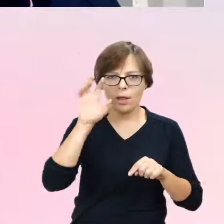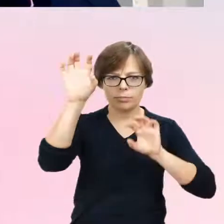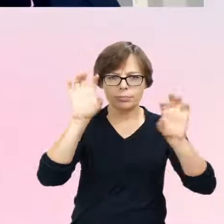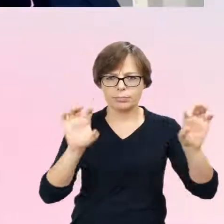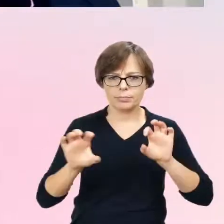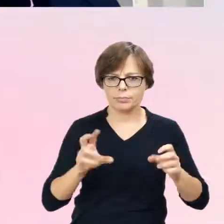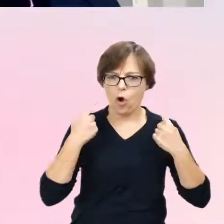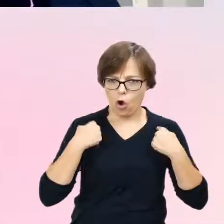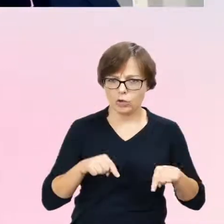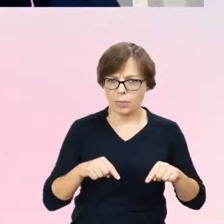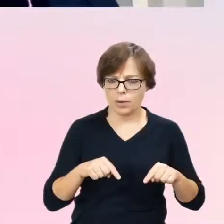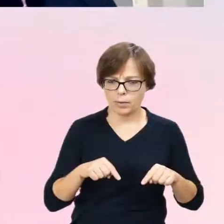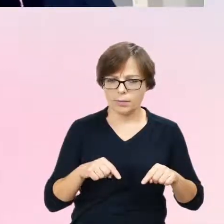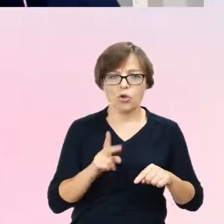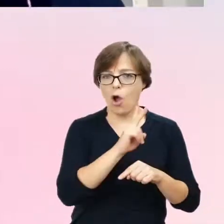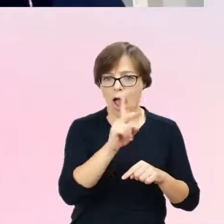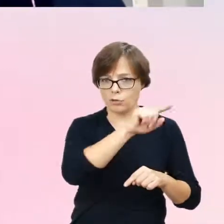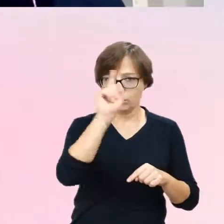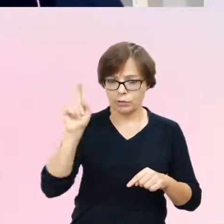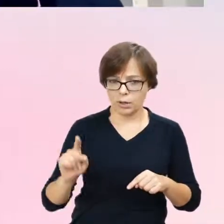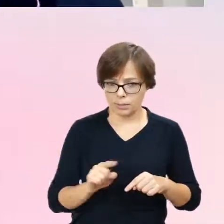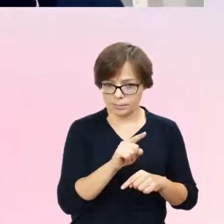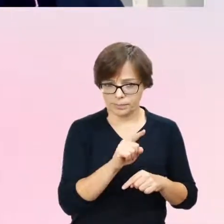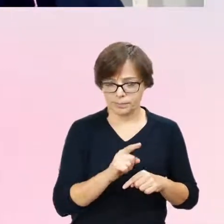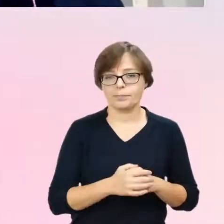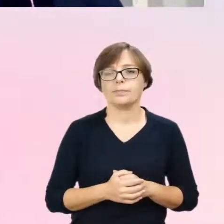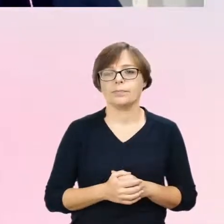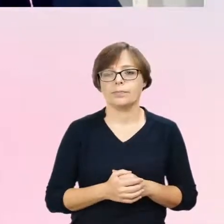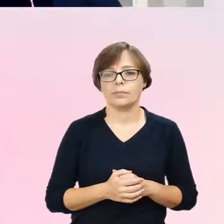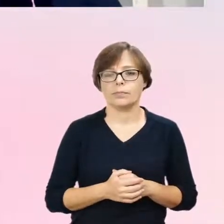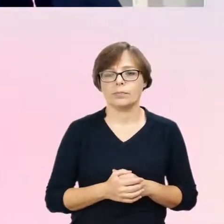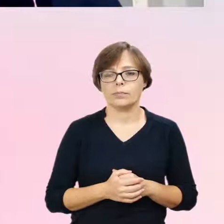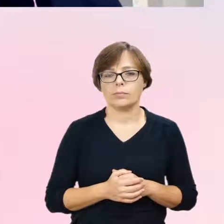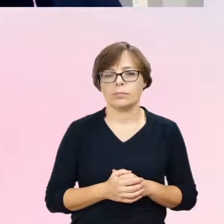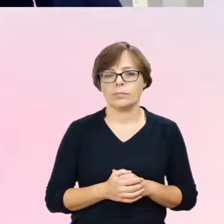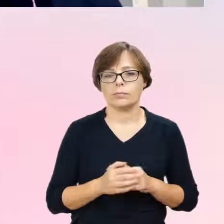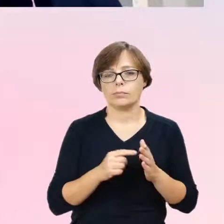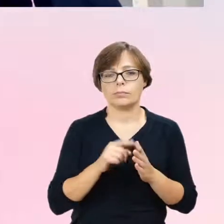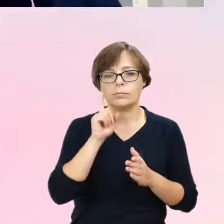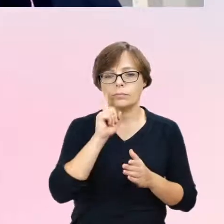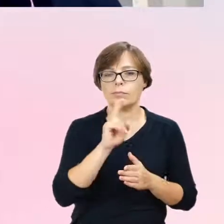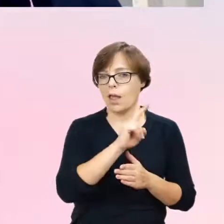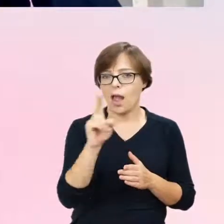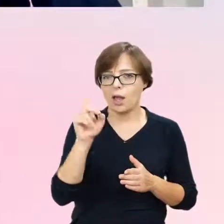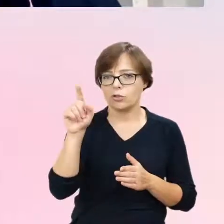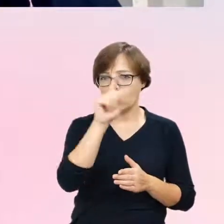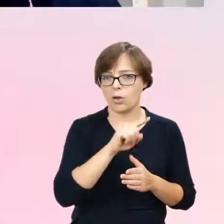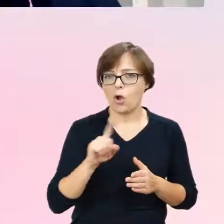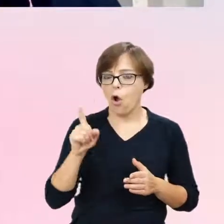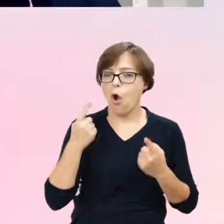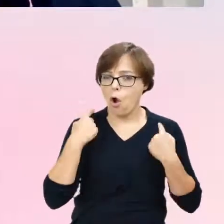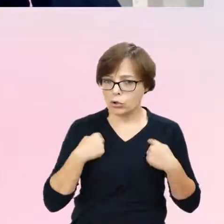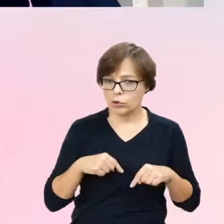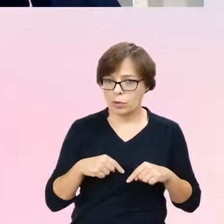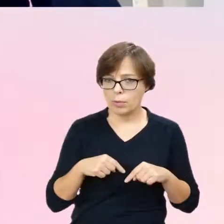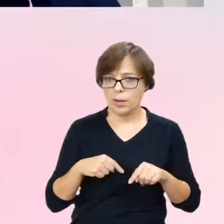jakkolwiek udanym rysunku, to każda z tych osób w otoczeniu